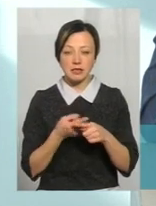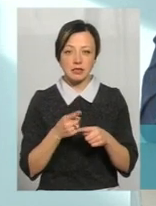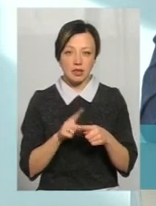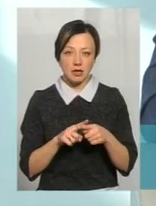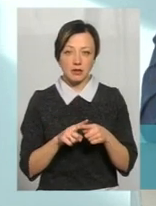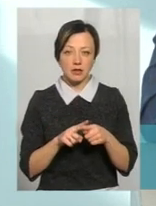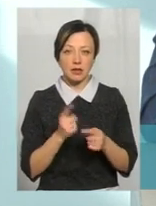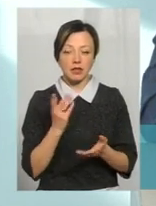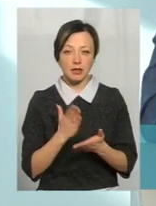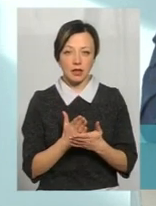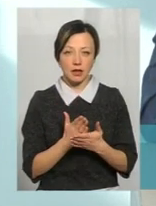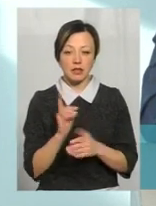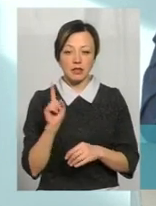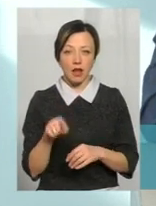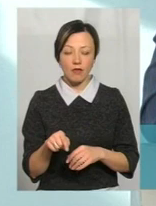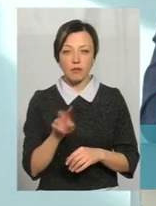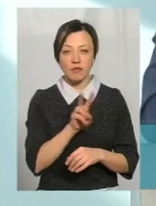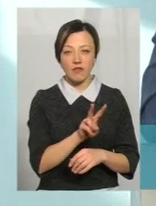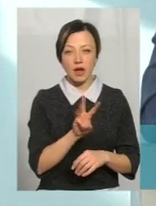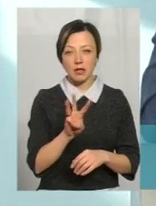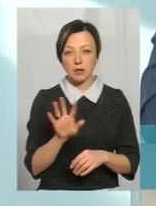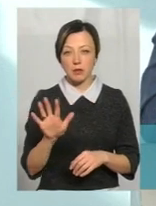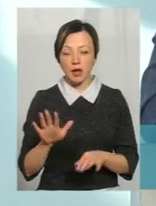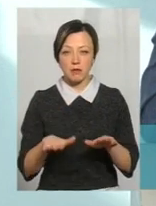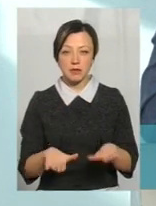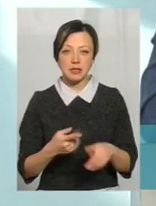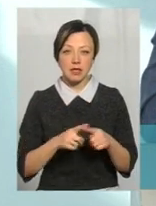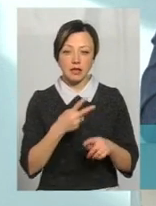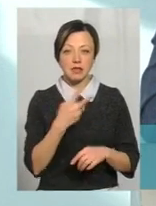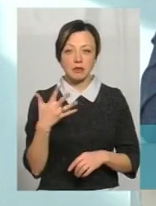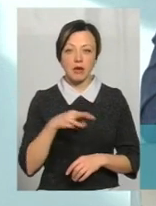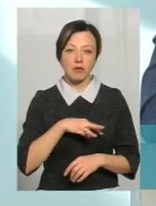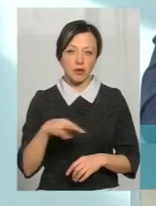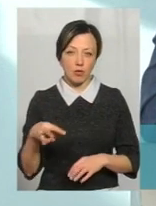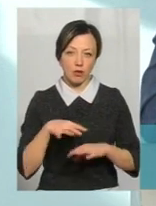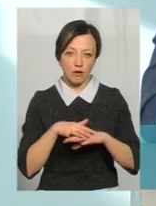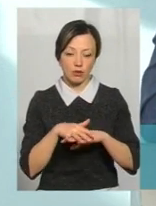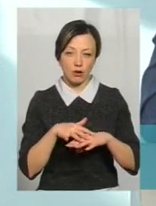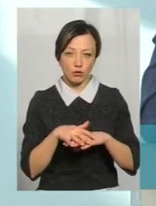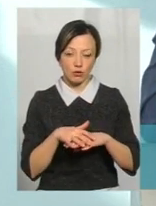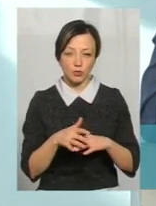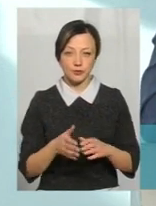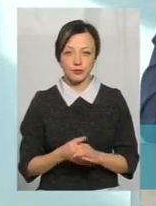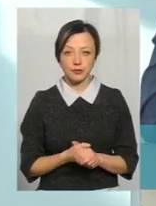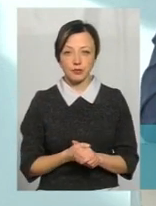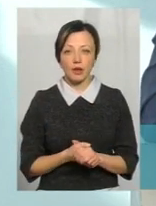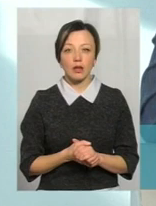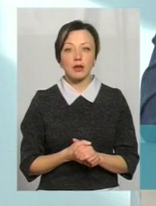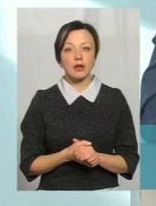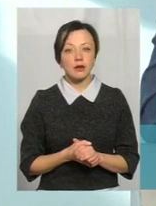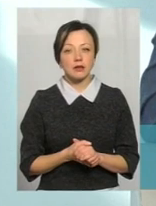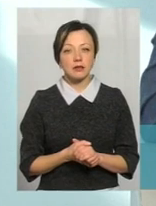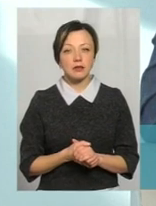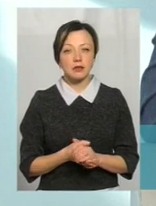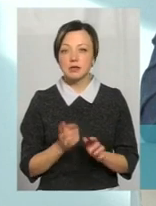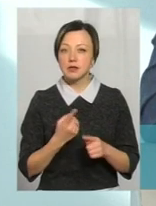навіть тільки по 2-3-5 місцях, це йде 25 мільйонів з розрахунку. Ну, це